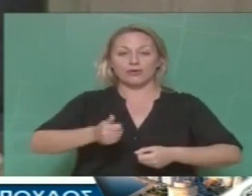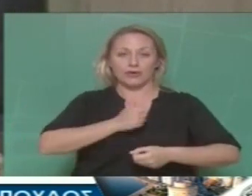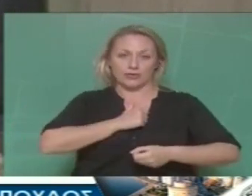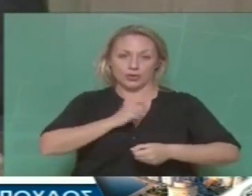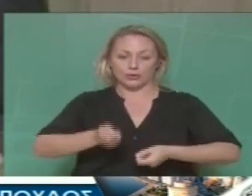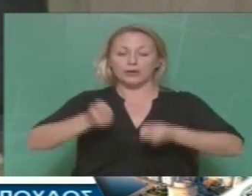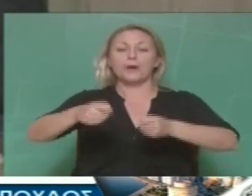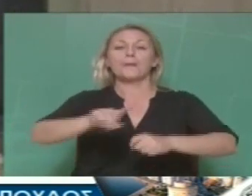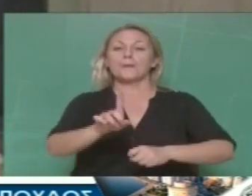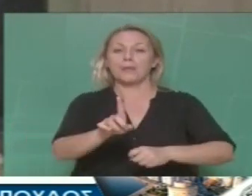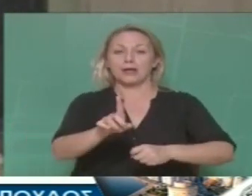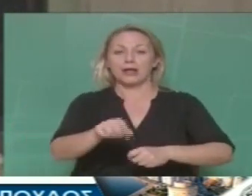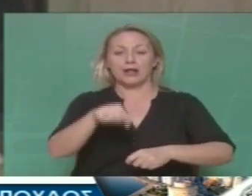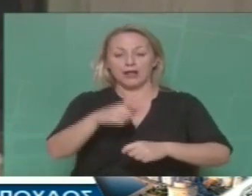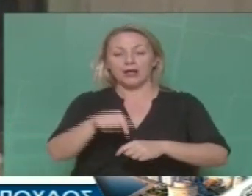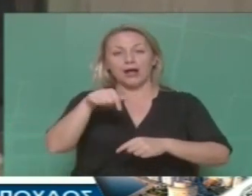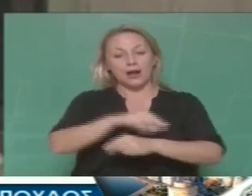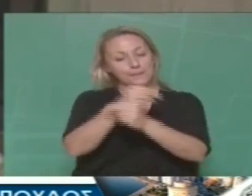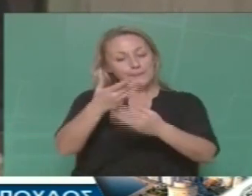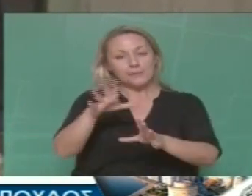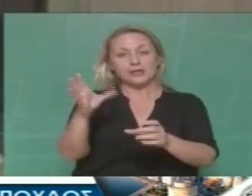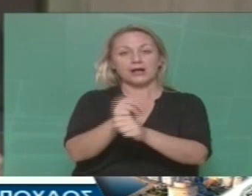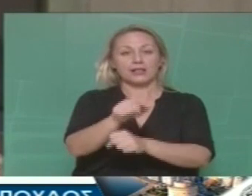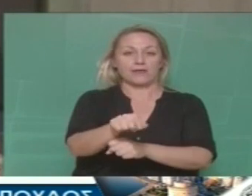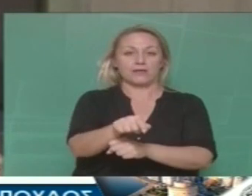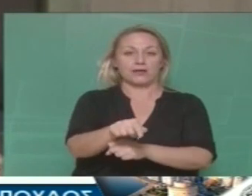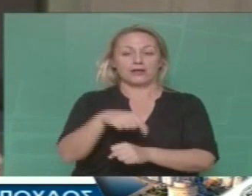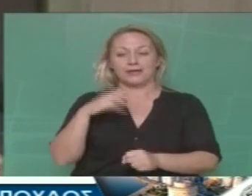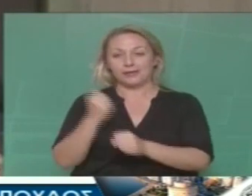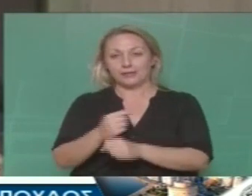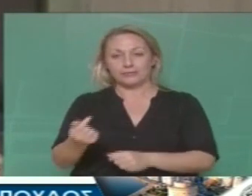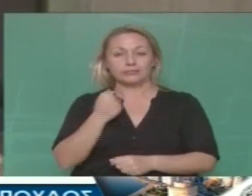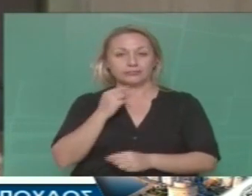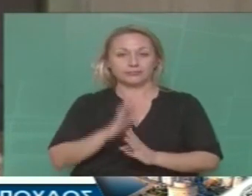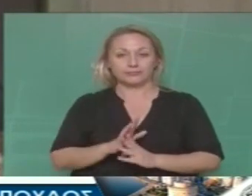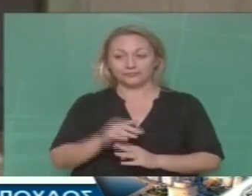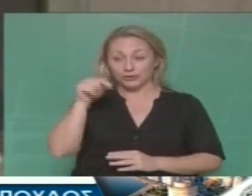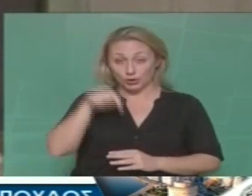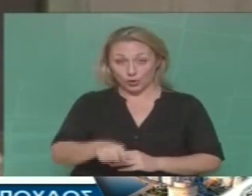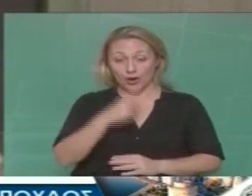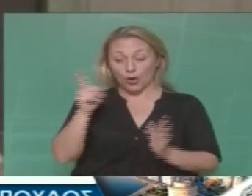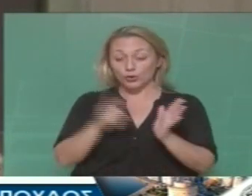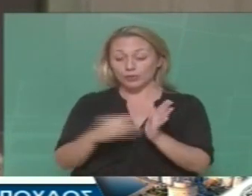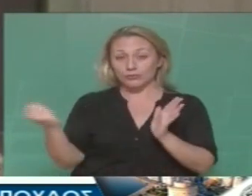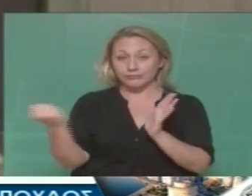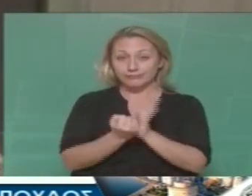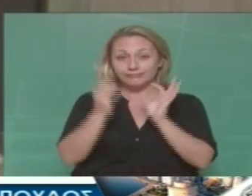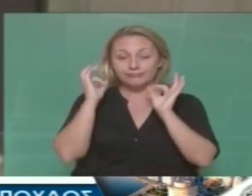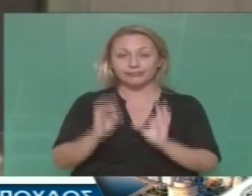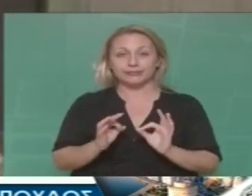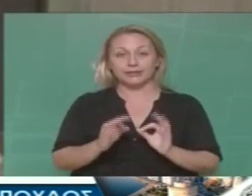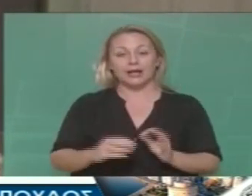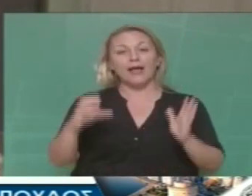Και ερχόμαστε σήμερα πια στην νομιμοποίηση όλων αυτής της κατάστασης. Τι λέει λοιπόν αυτό το άρθρο 179?